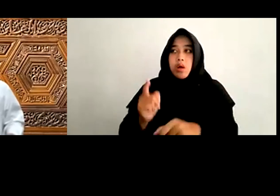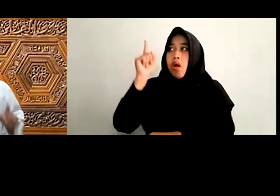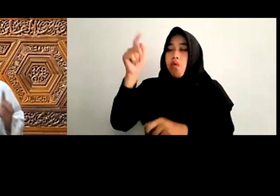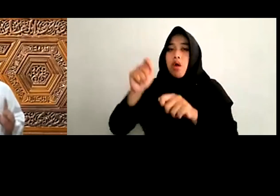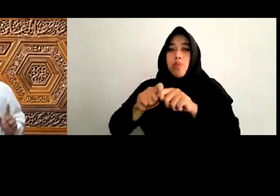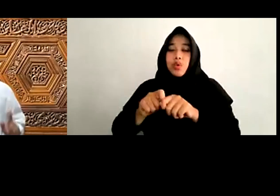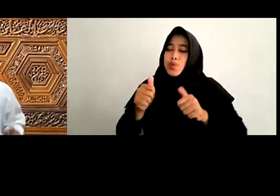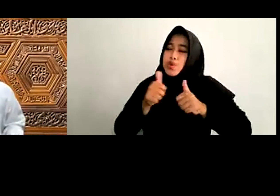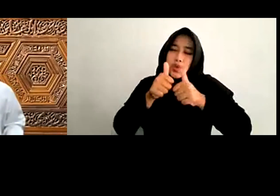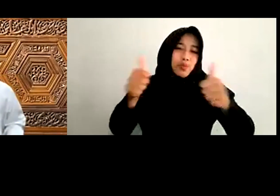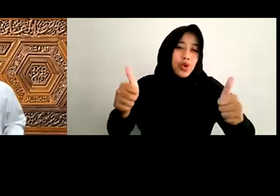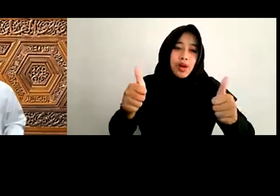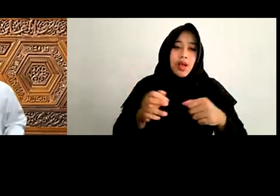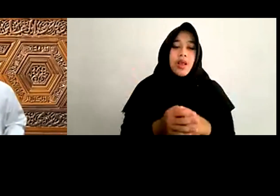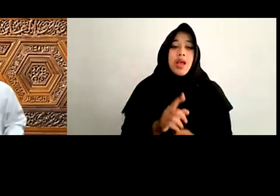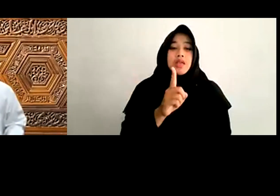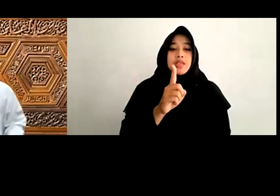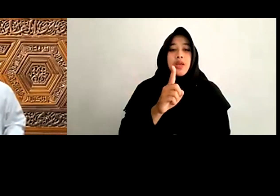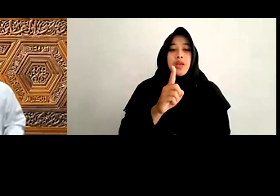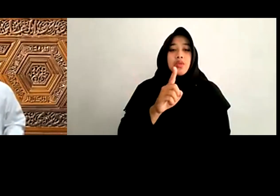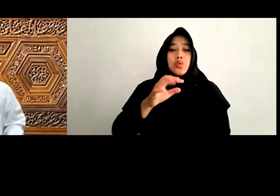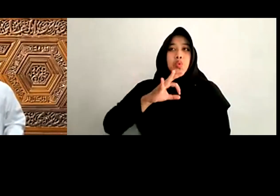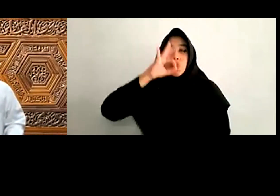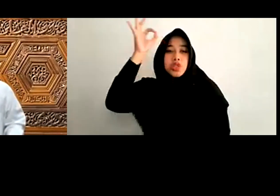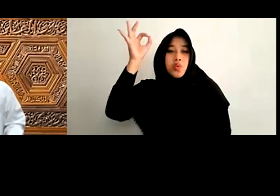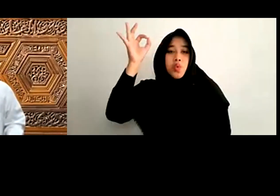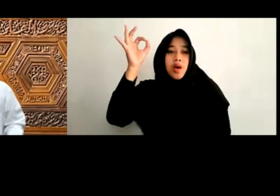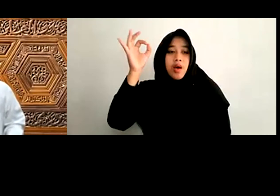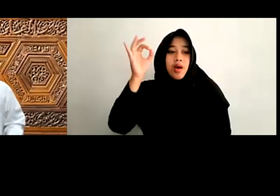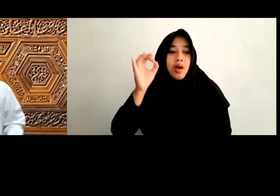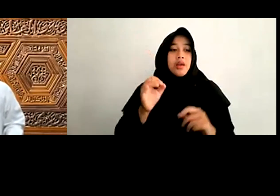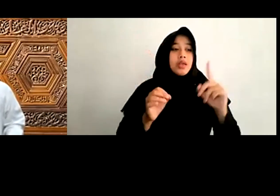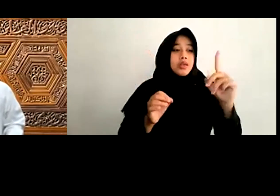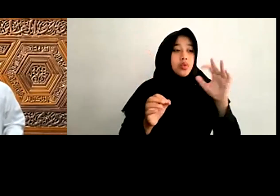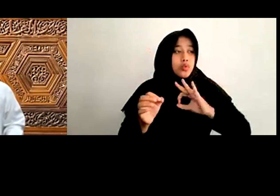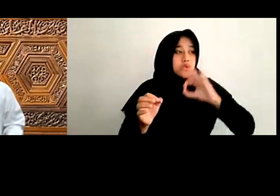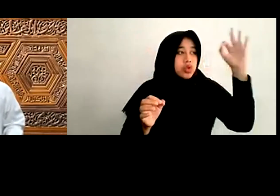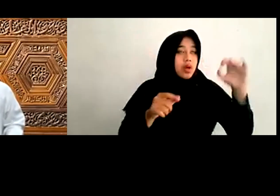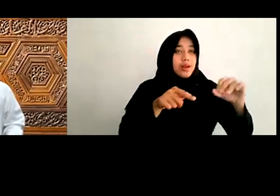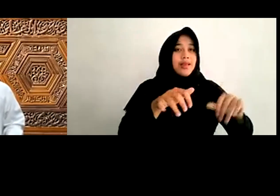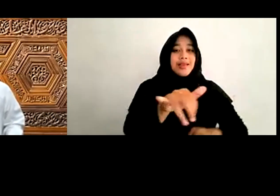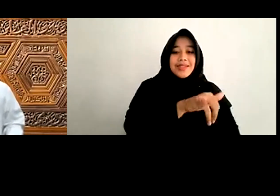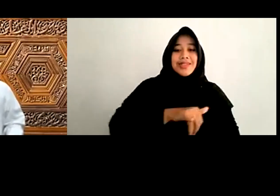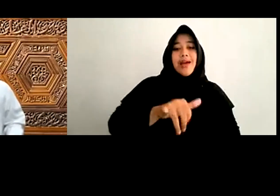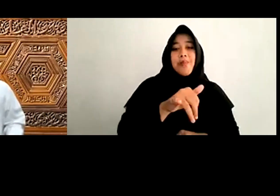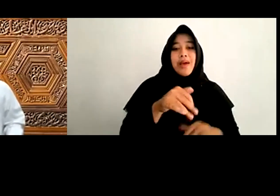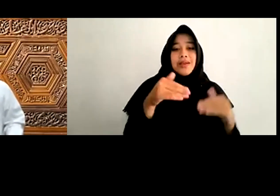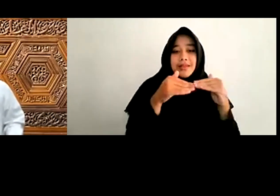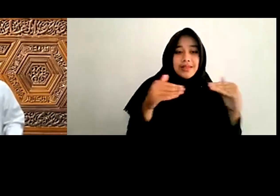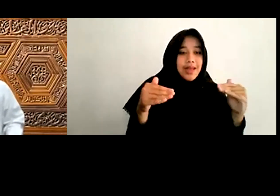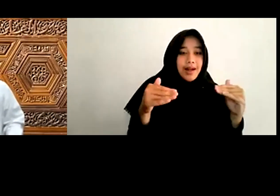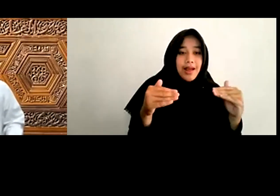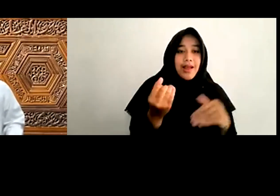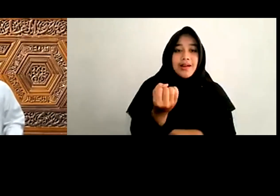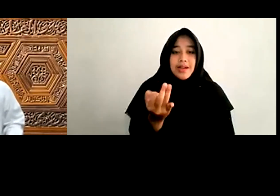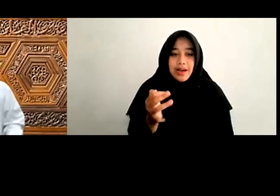Satu Jiwa Adalah Sama Nilainya Dengan Seluruh Umat Manusia Dalam Al